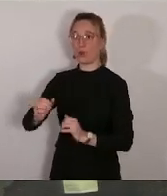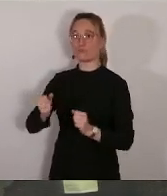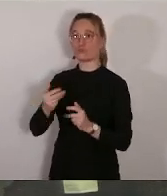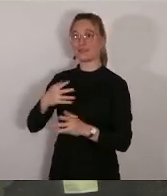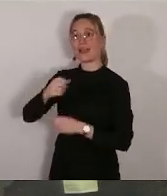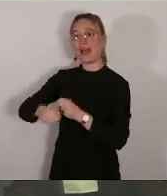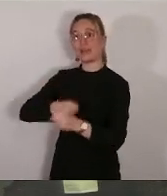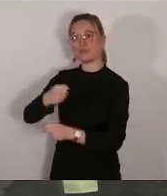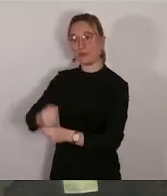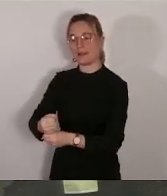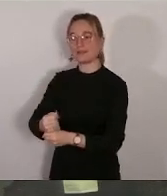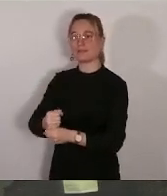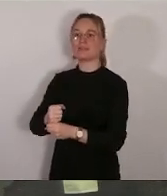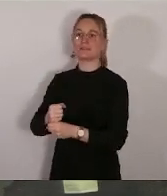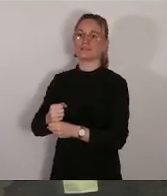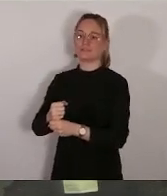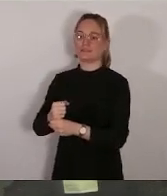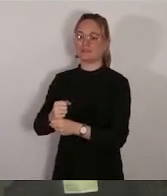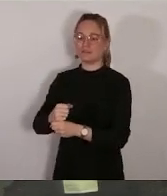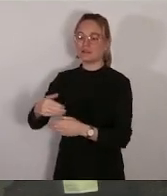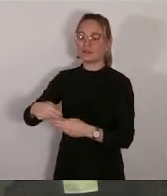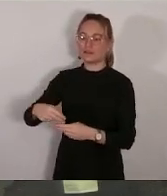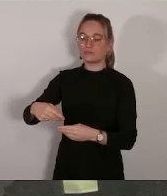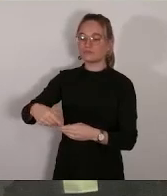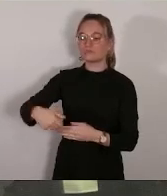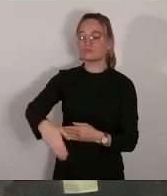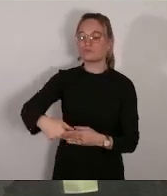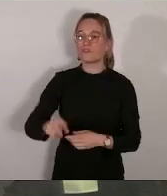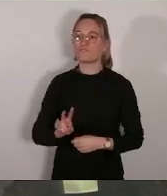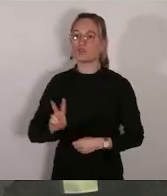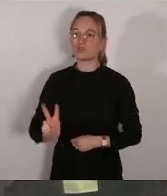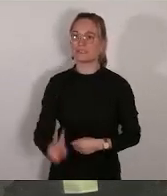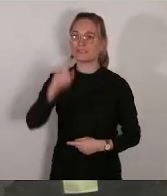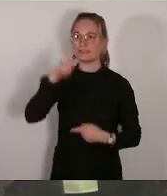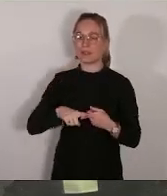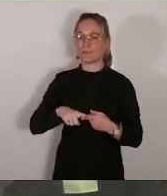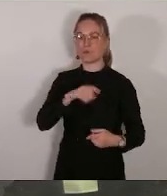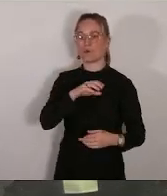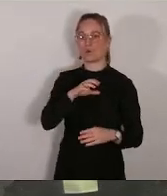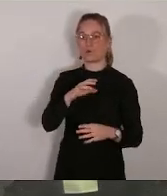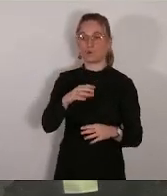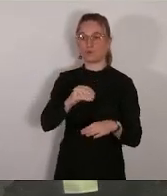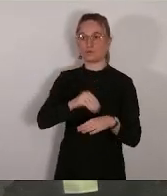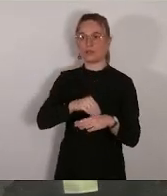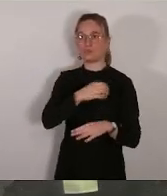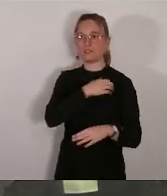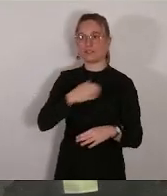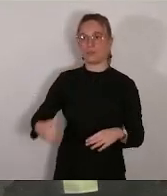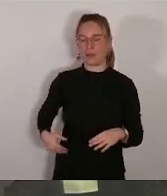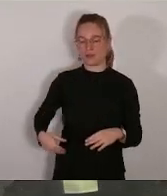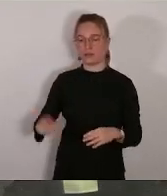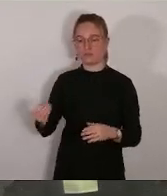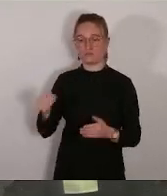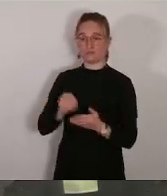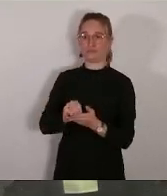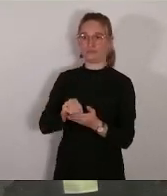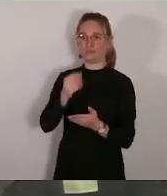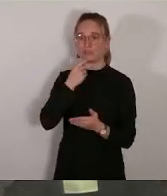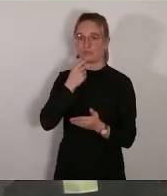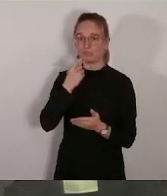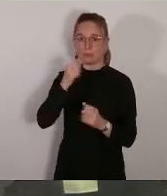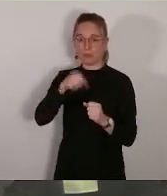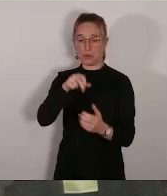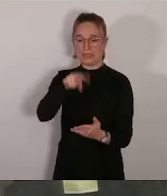dans le détail sur ces 300 investissements, les nombreux investissements qui seront faits pour améliorer notre facture énergétique et